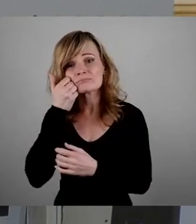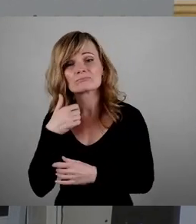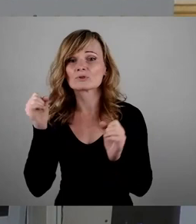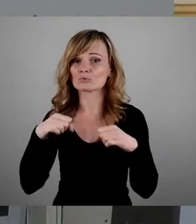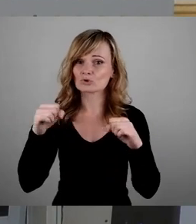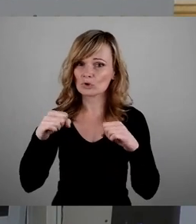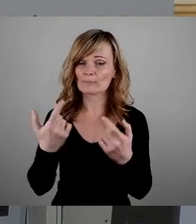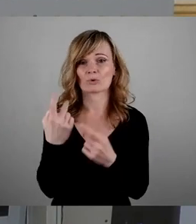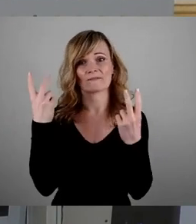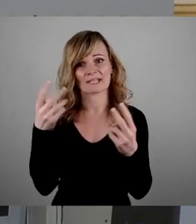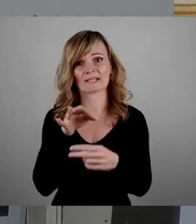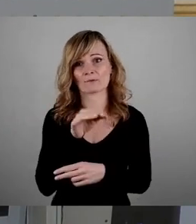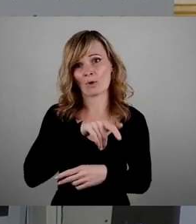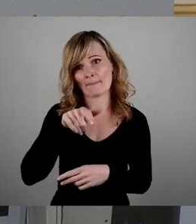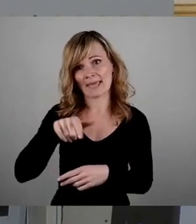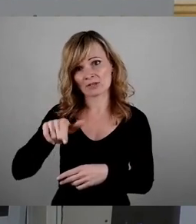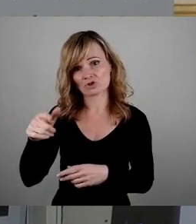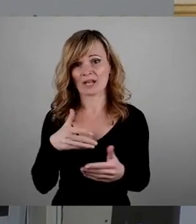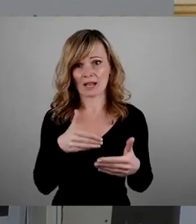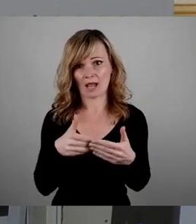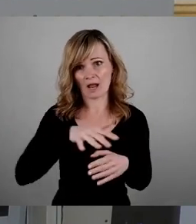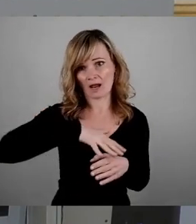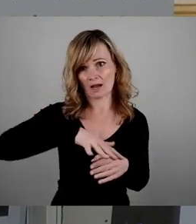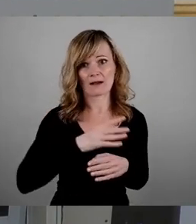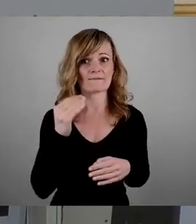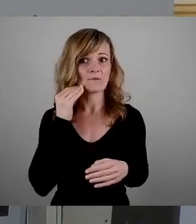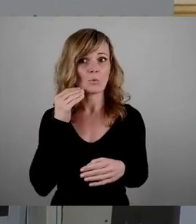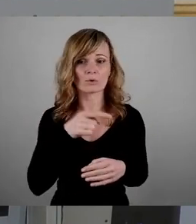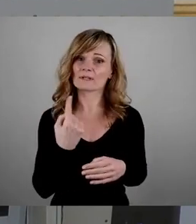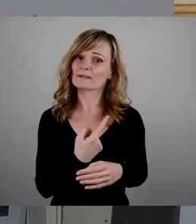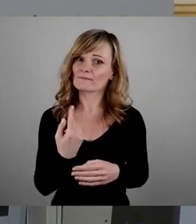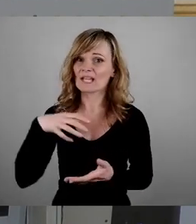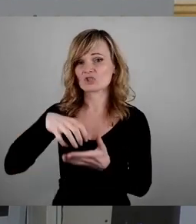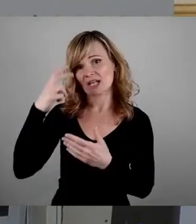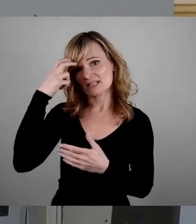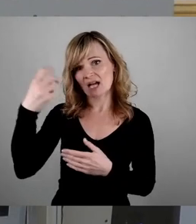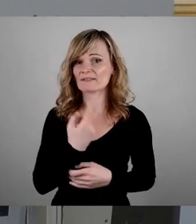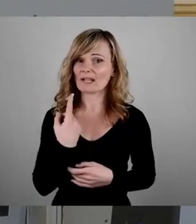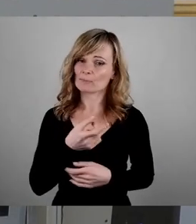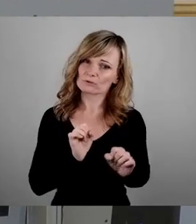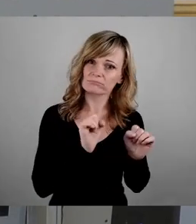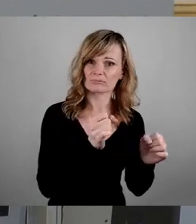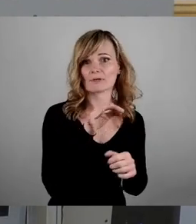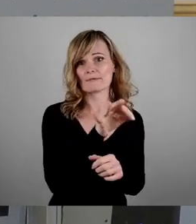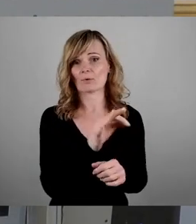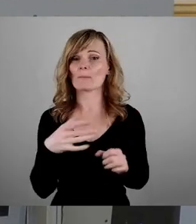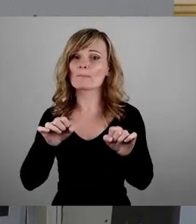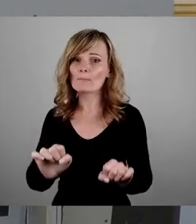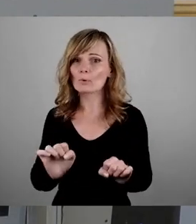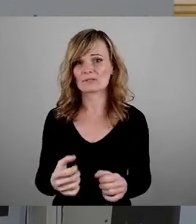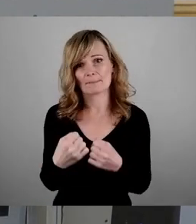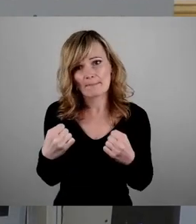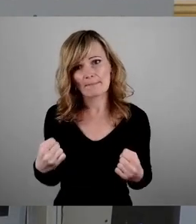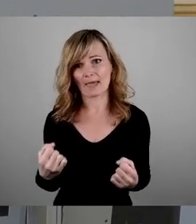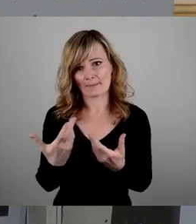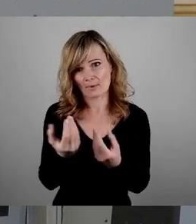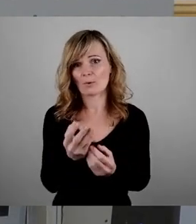wichtig für die Menschen vor Ort, dass wir hier als Stadtrat handeln und dass wir hier auch möglichst mit großen Mehrheiten handeln.